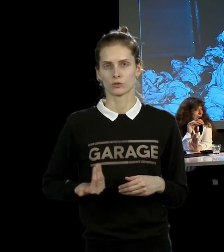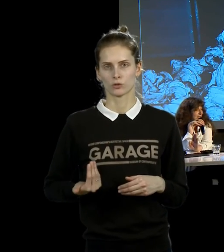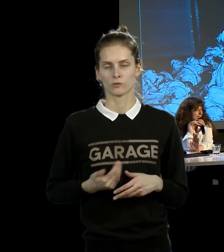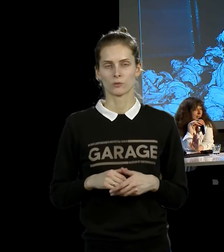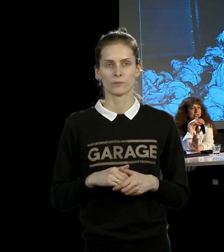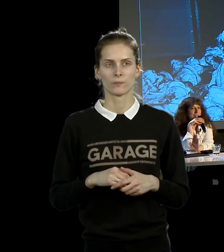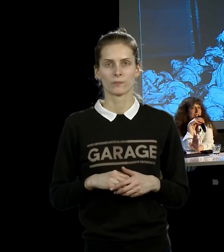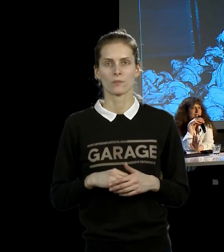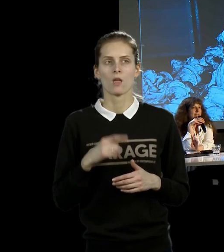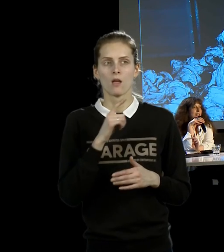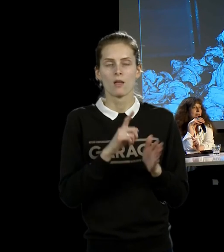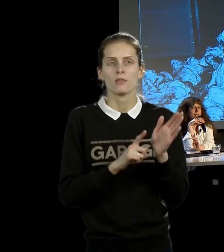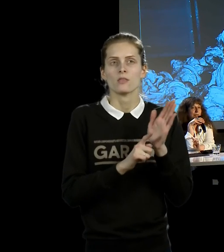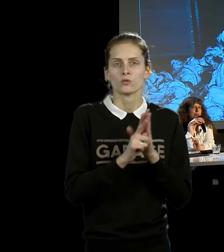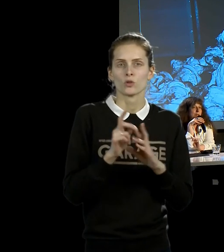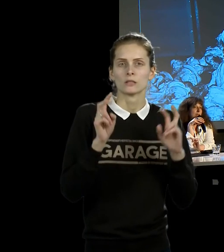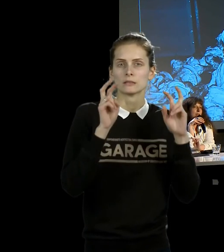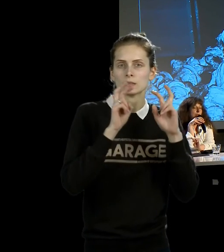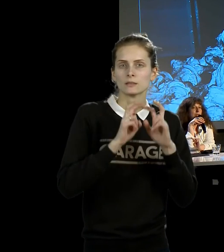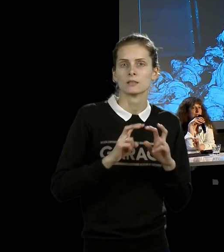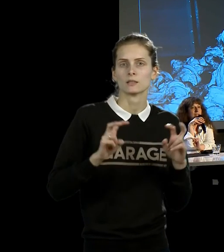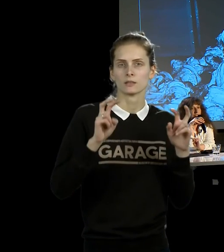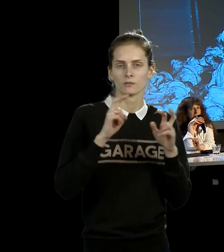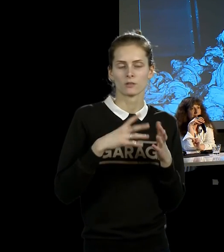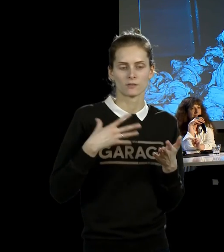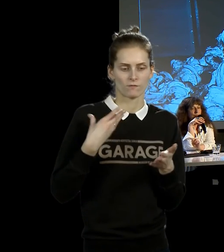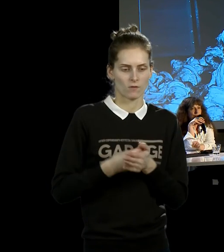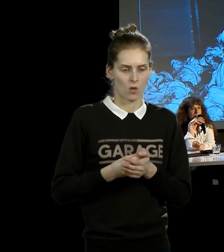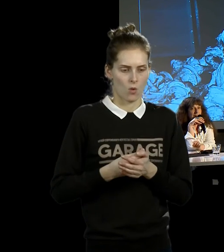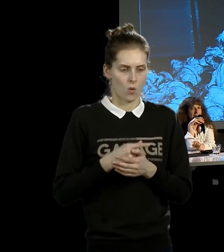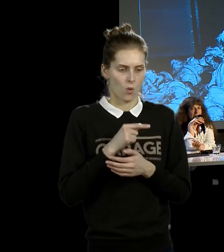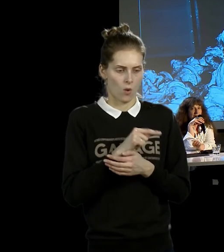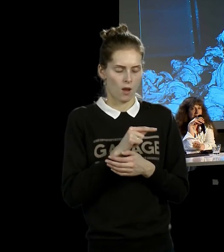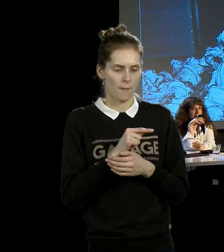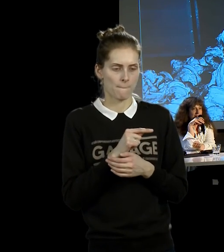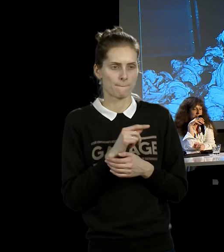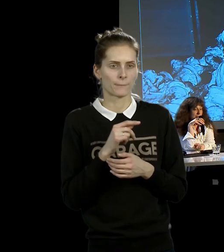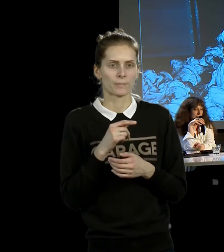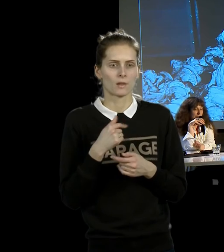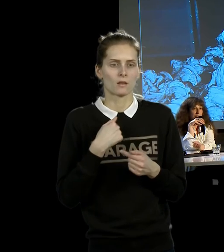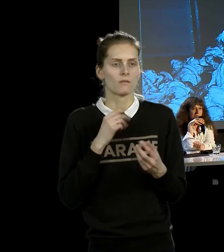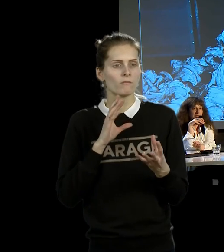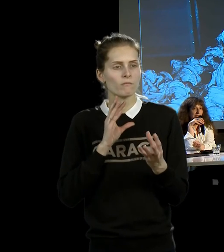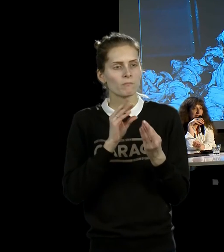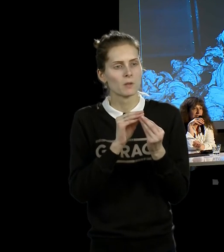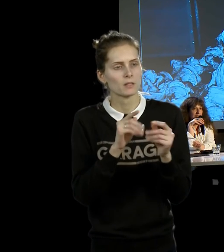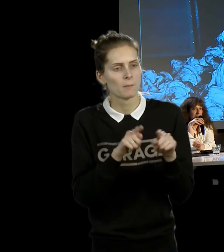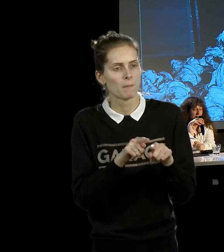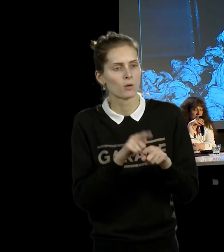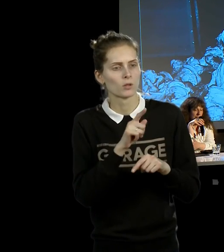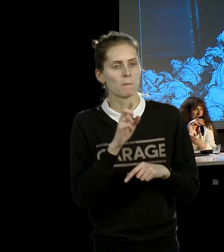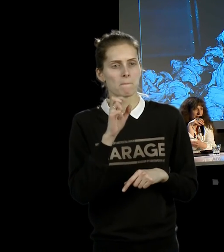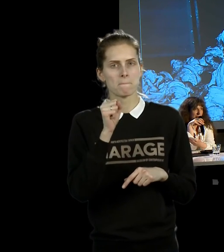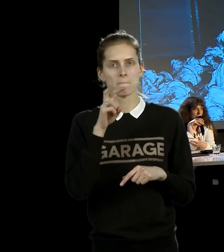эксплуатировать, начинает исследовать свою балканскую идентичность. Уже идентичность не бывшего представителя,